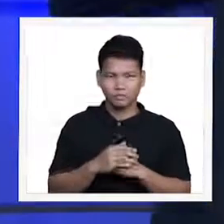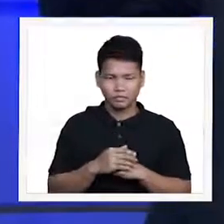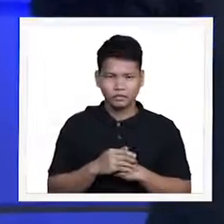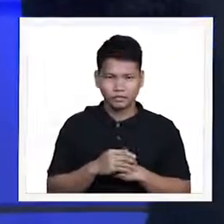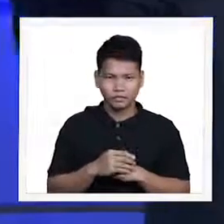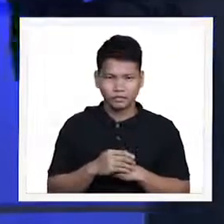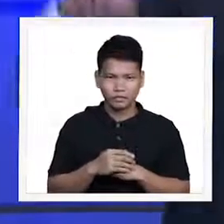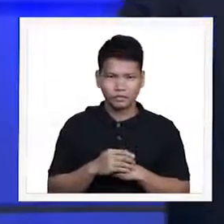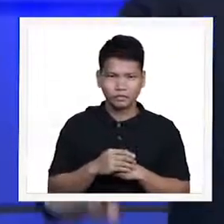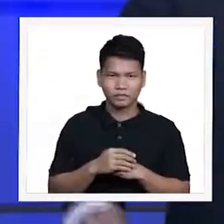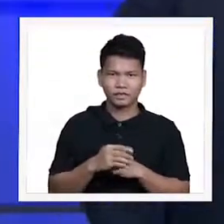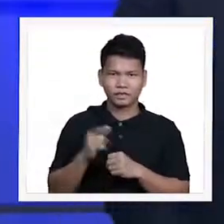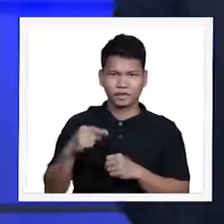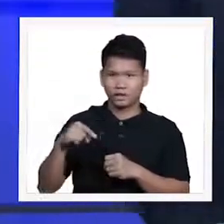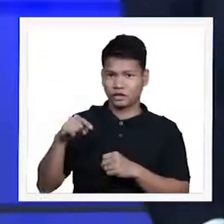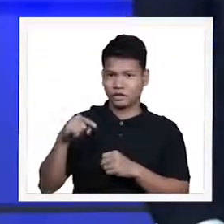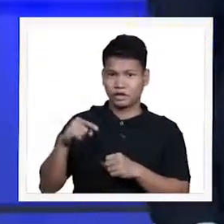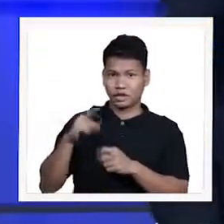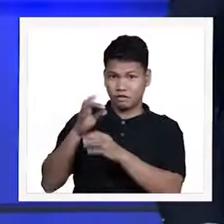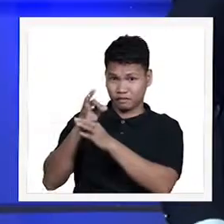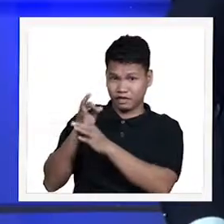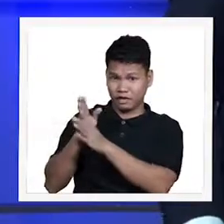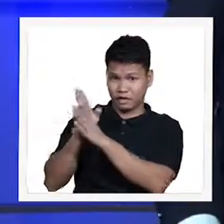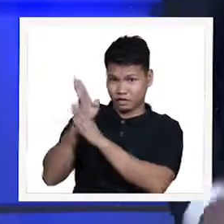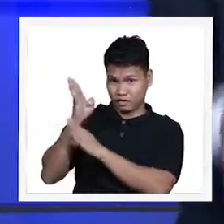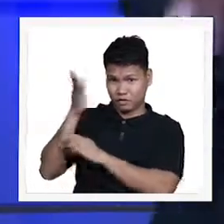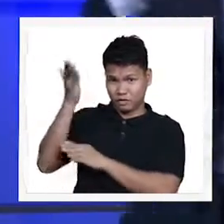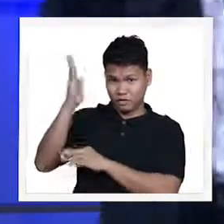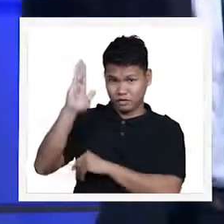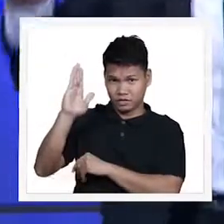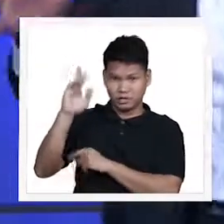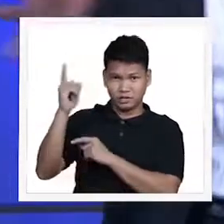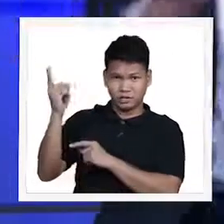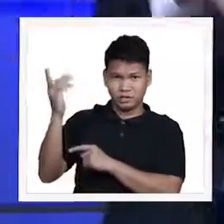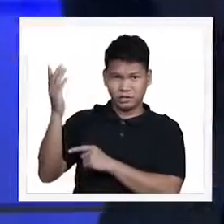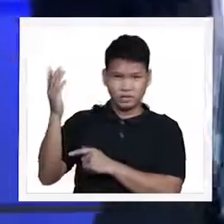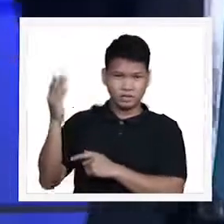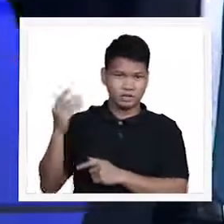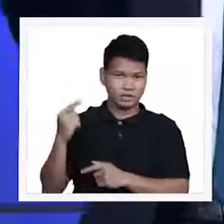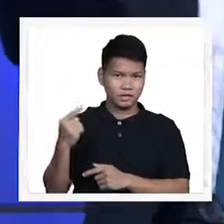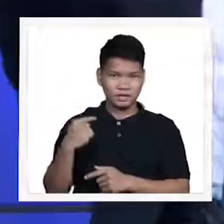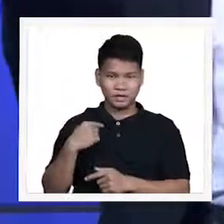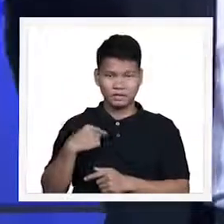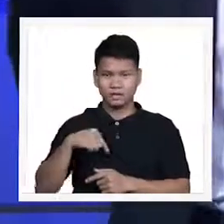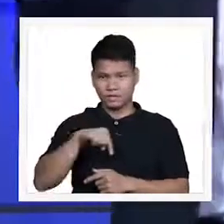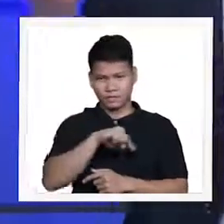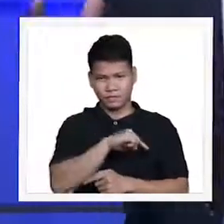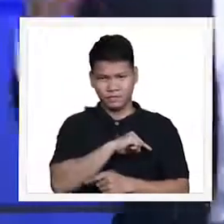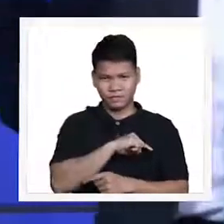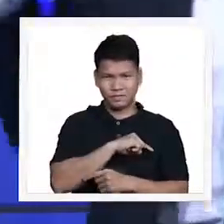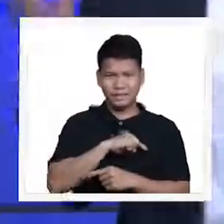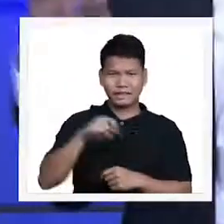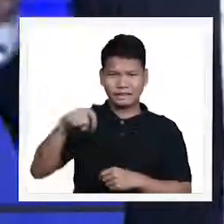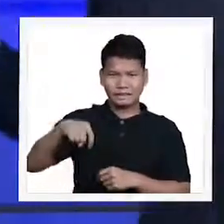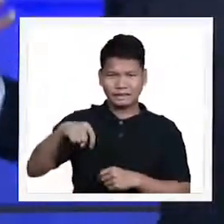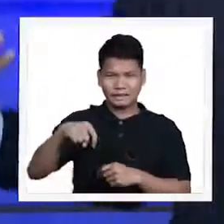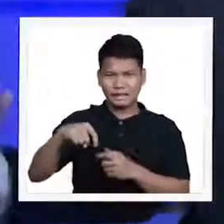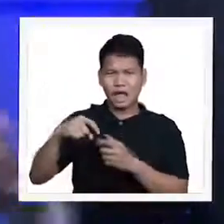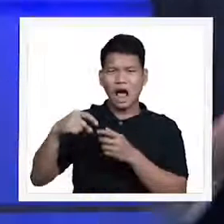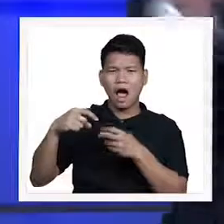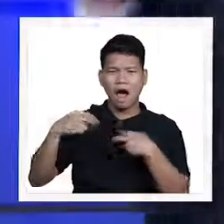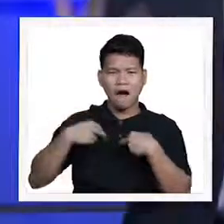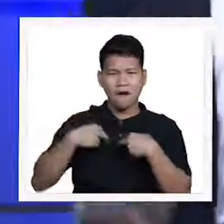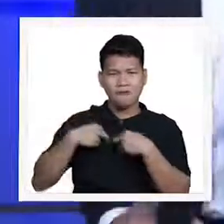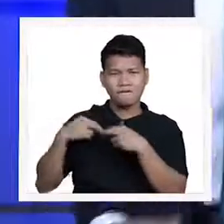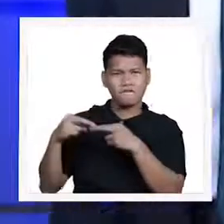pananampalataya sa ating Panginoon. Pananampalataya sa ating mga tiwala sa ating mga